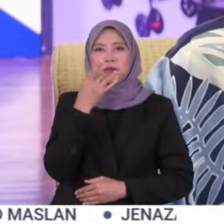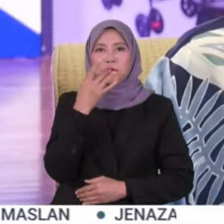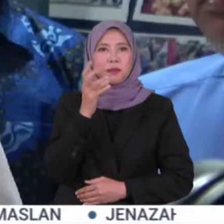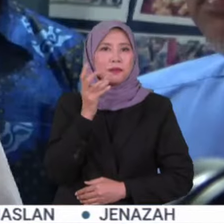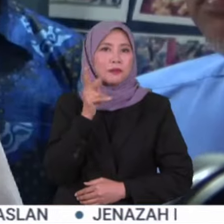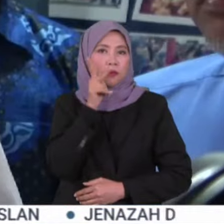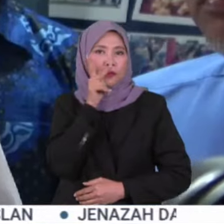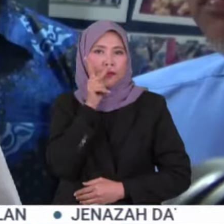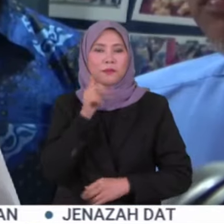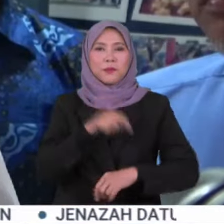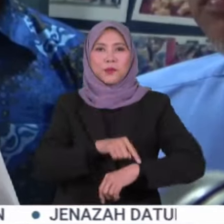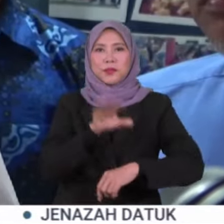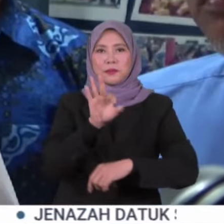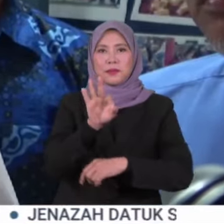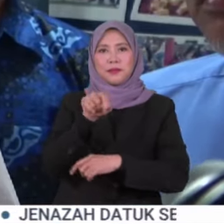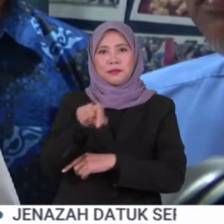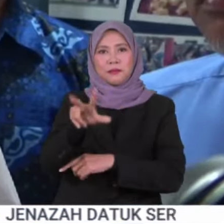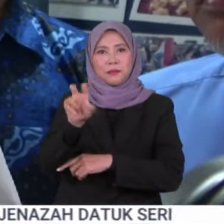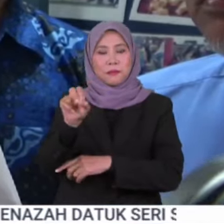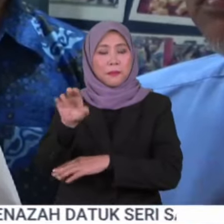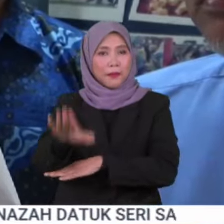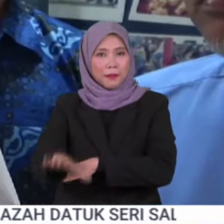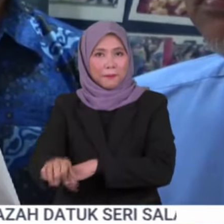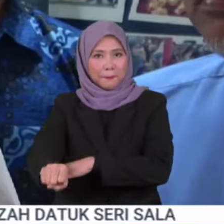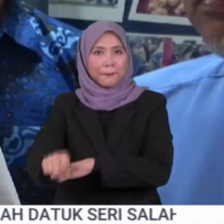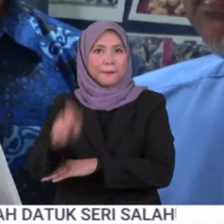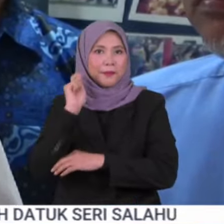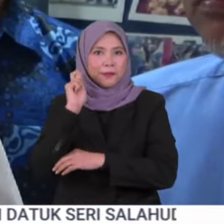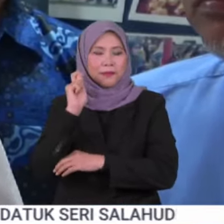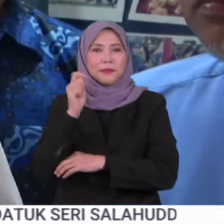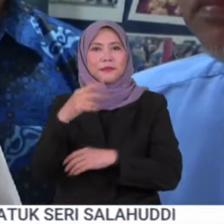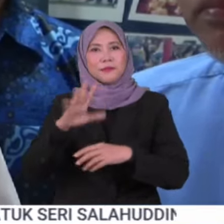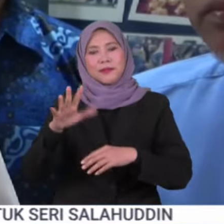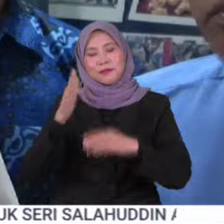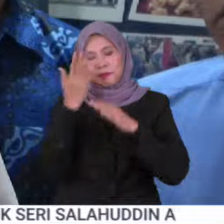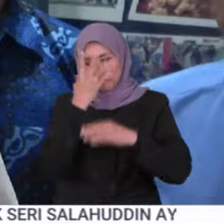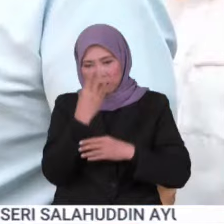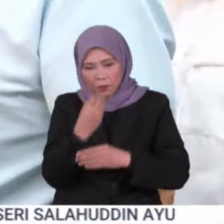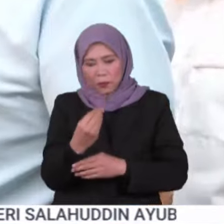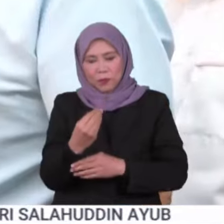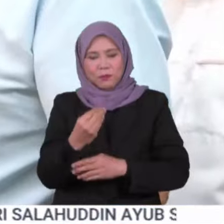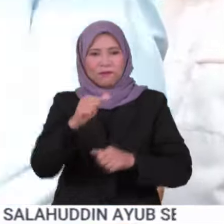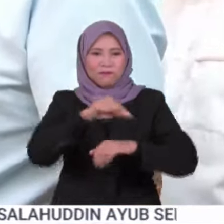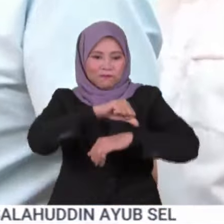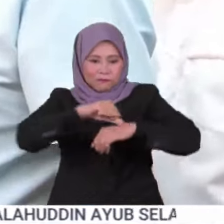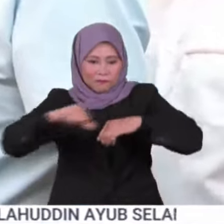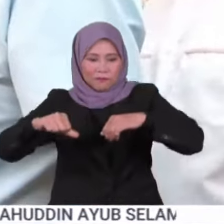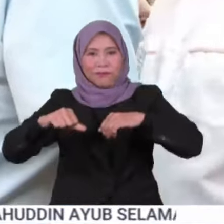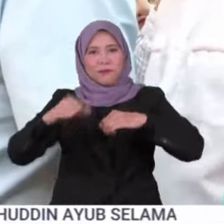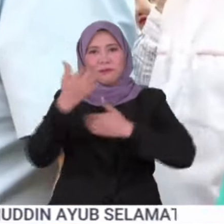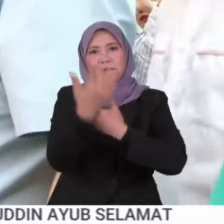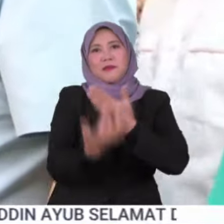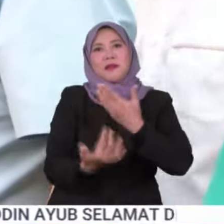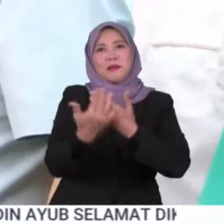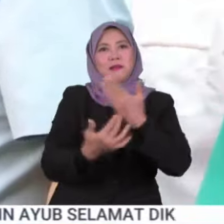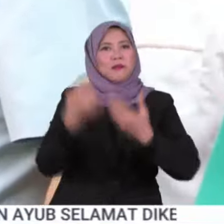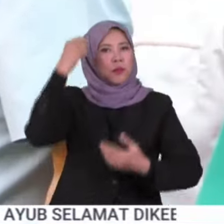pukul 9.23 malam tadi setelah ditidurkan selepas menjalani pembedahan akibat pendarahan otak.